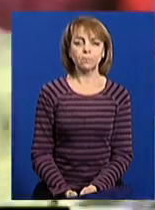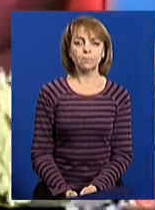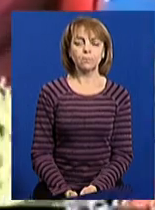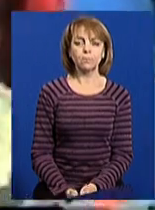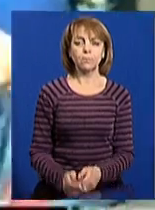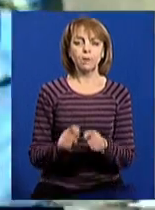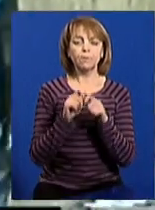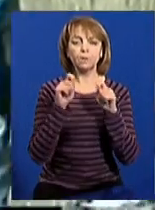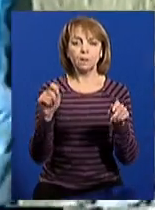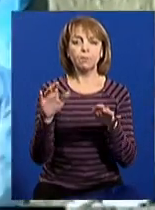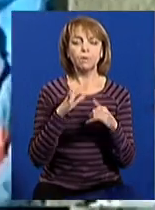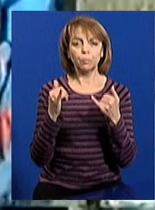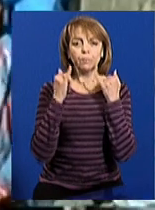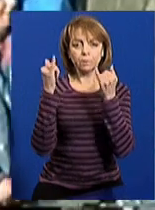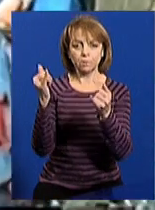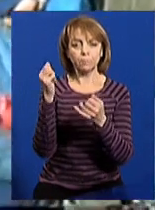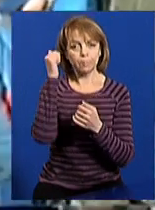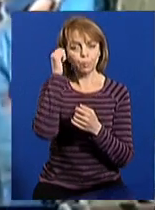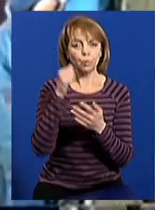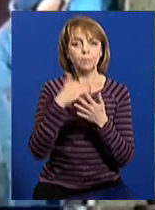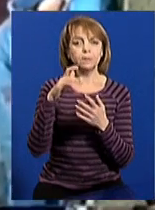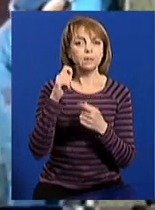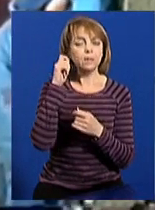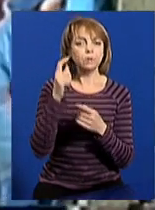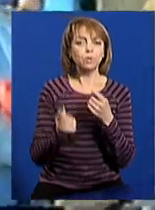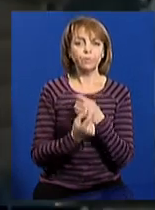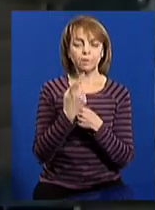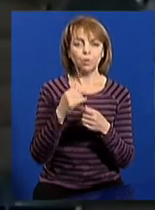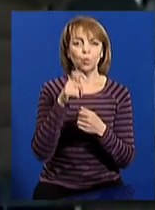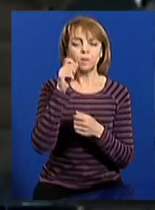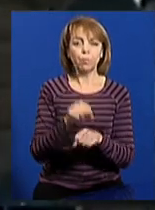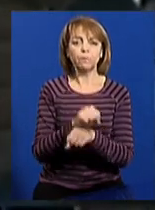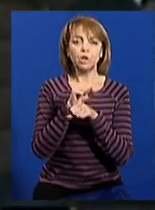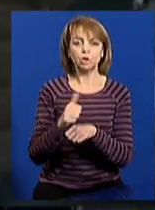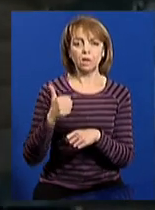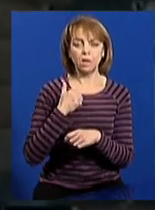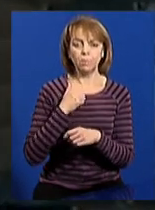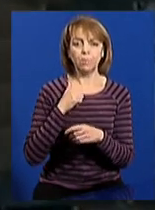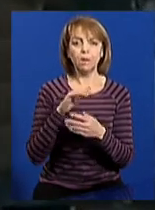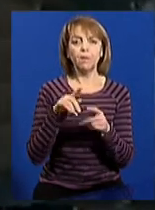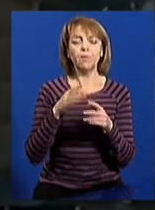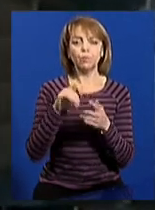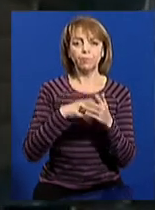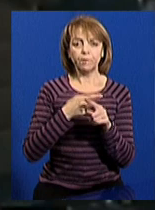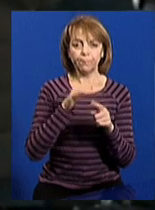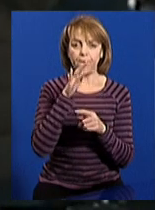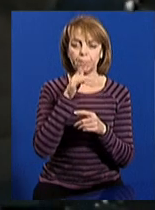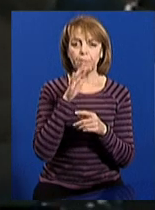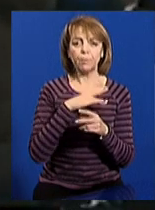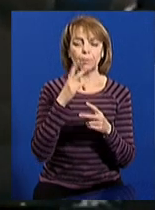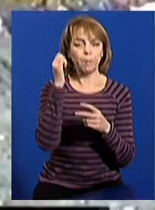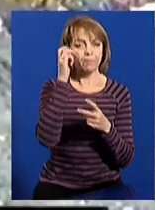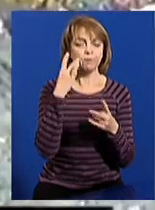Відкриття було приурочене до 50-річчя заснування Української повстанської армії. Відтоді пам'ятний знак неодноразово